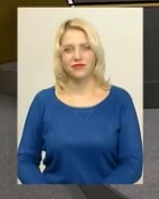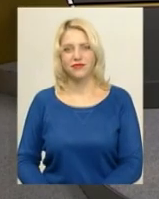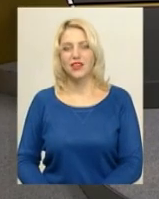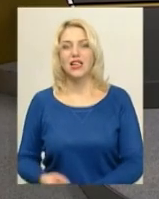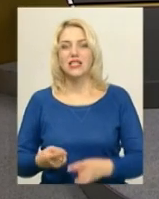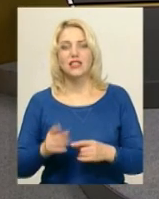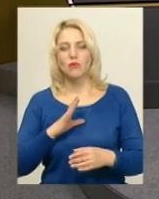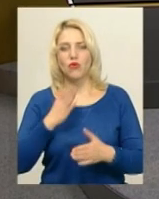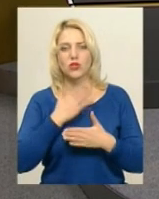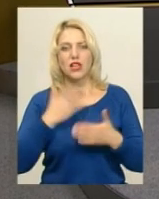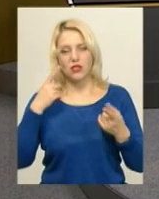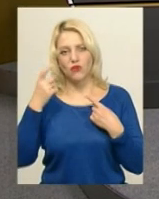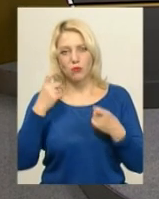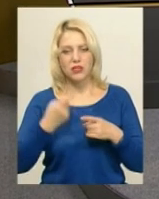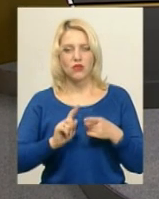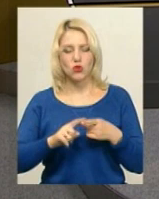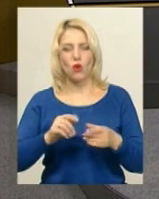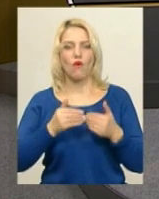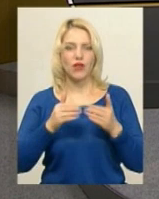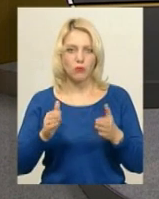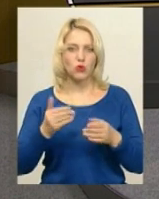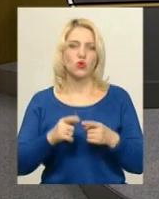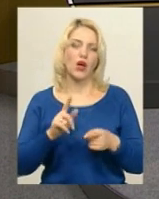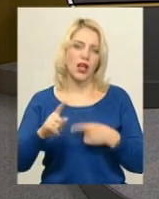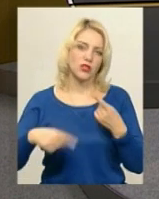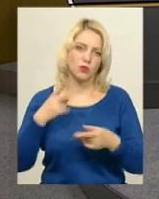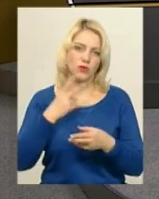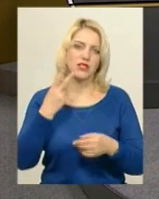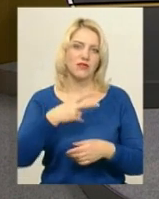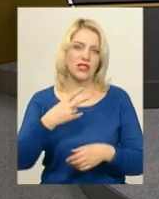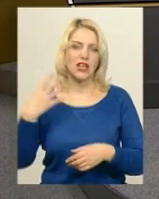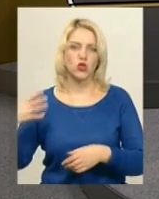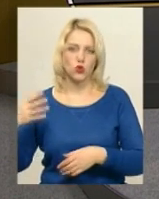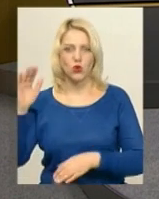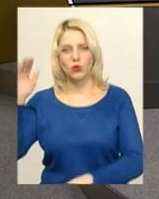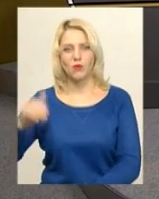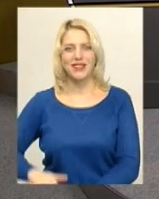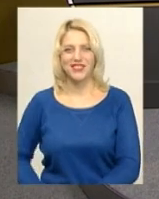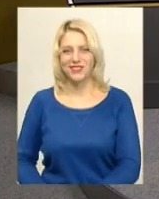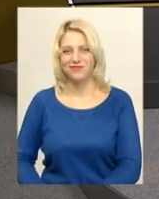Це була остання інформація цього випуску. Наступний дивіться вже о 20.40. Побачимось!